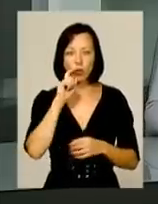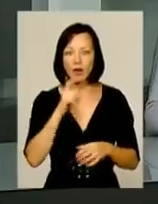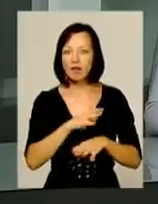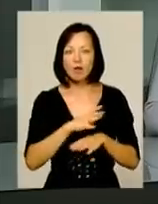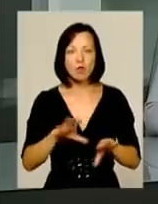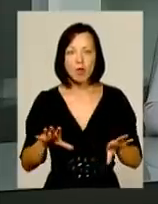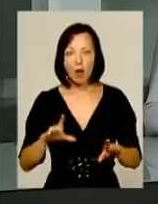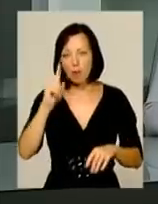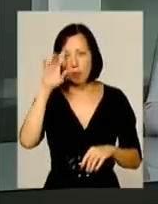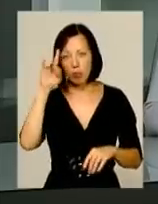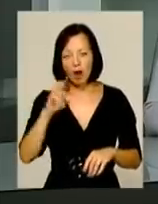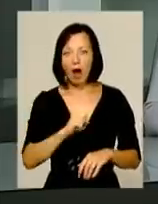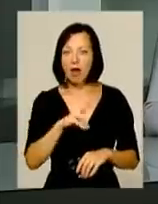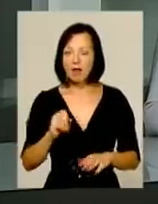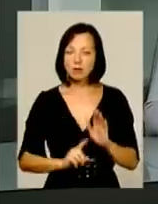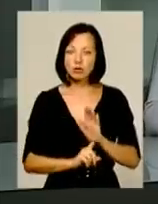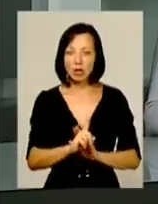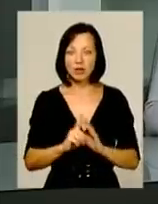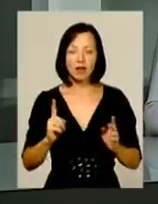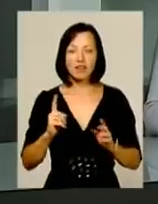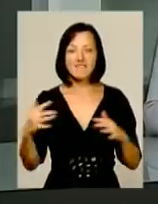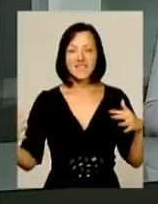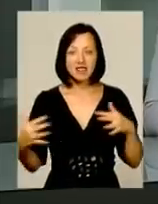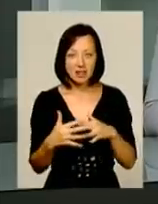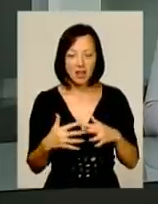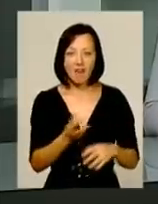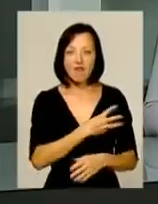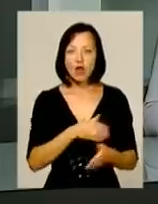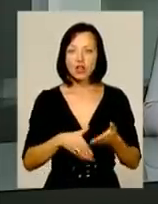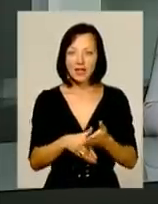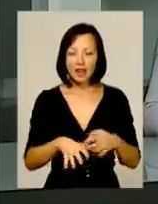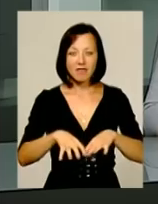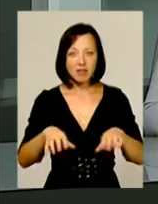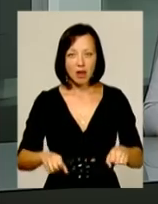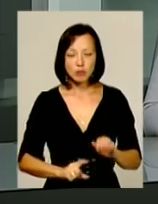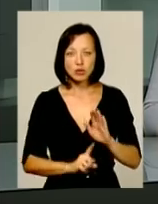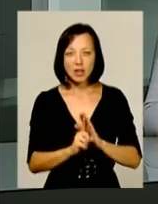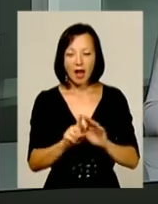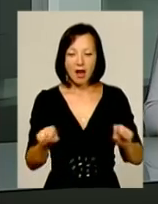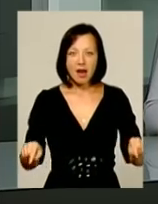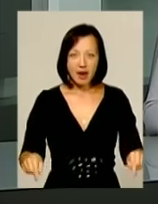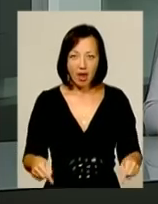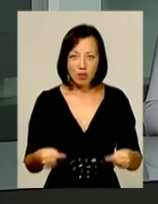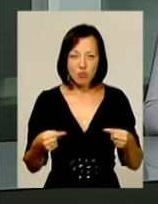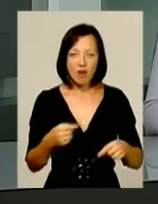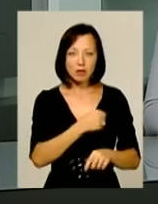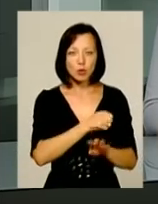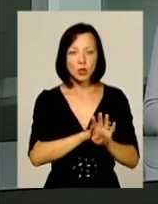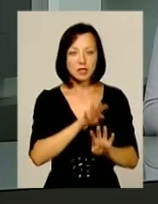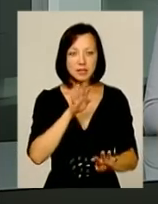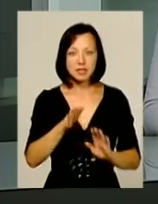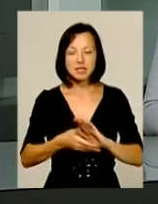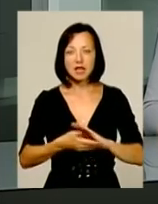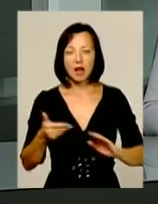надто популярною. Проте, із початком неоголошеної війни волонтери та чиновники взялися реанімувати Збройні сили. Зокрема,